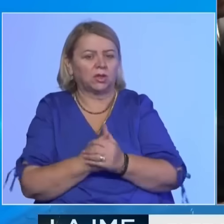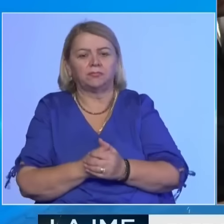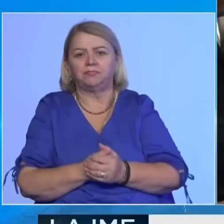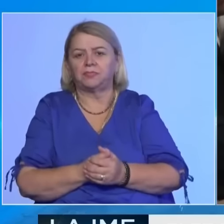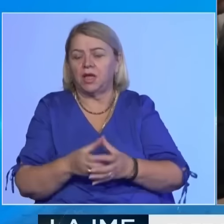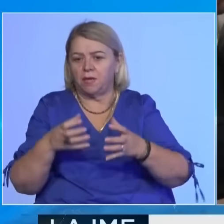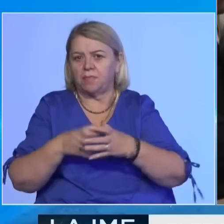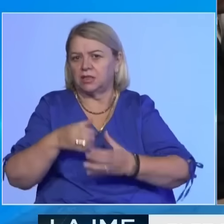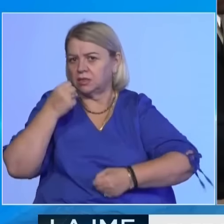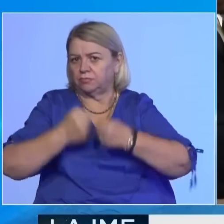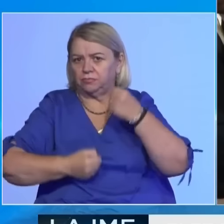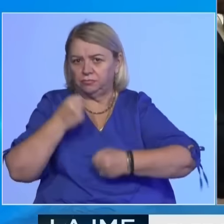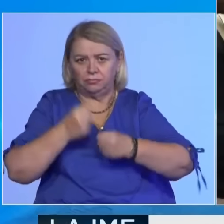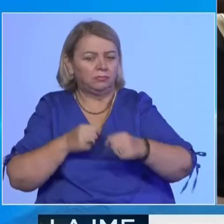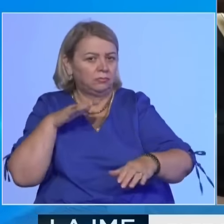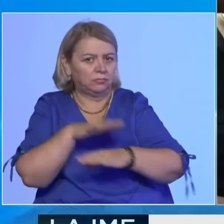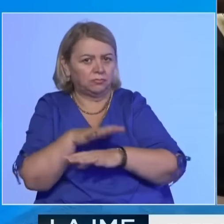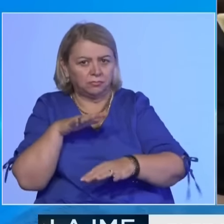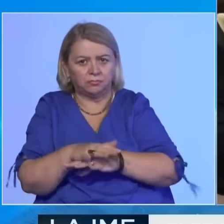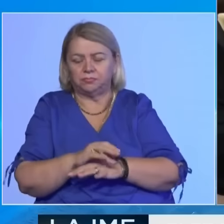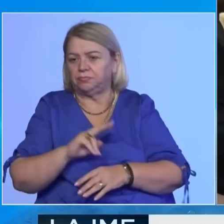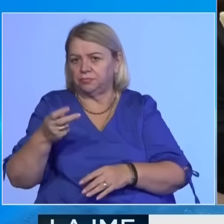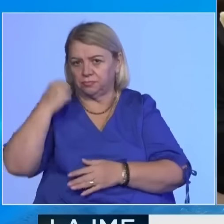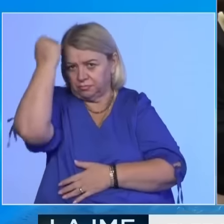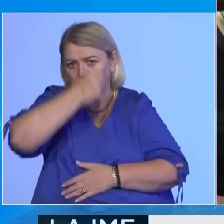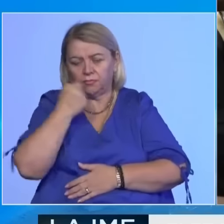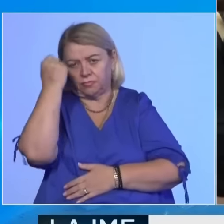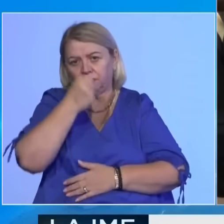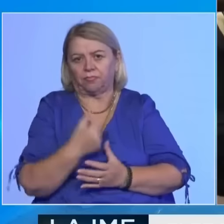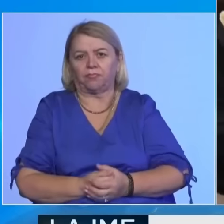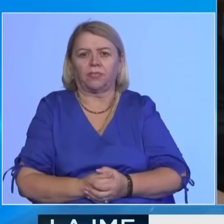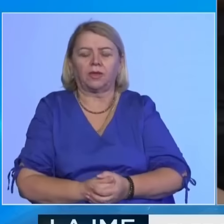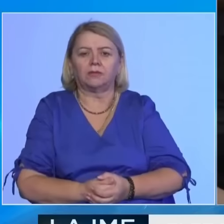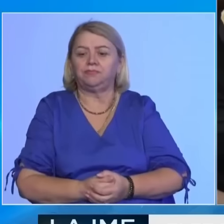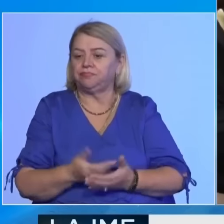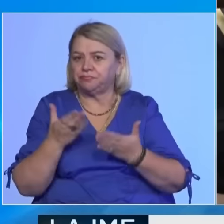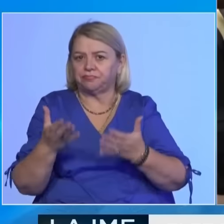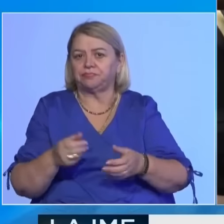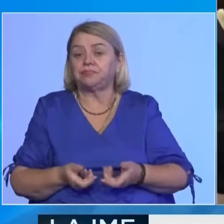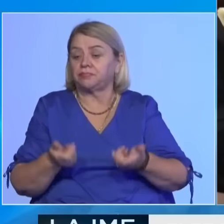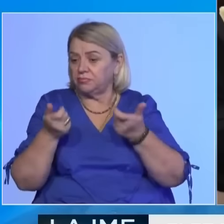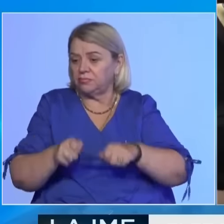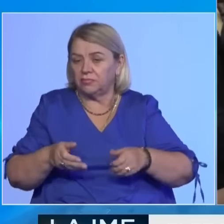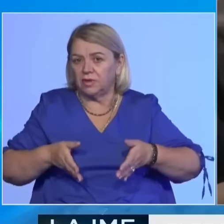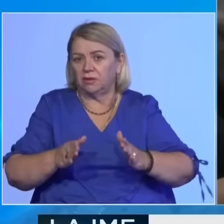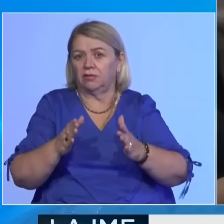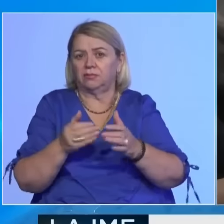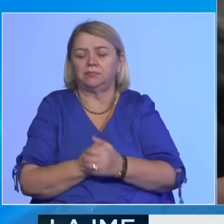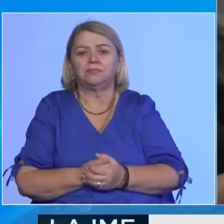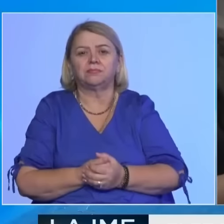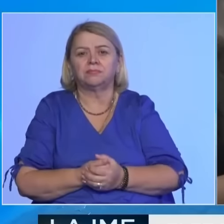bënda kriminale për të kryer sulme të bashkëshme ndaj Kosovës dhe ndaj levizjes e lirë. Dhe këto blokadat të cilat janë kryuar